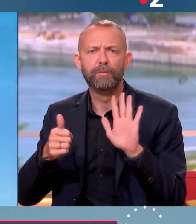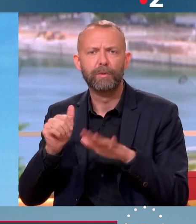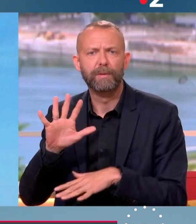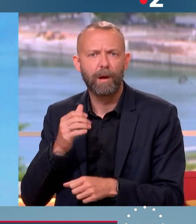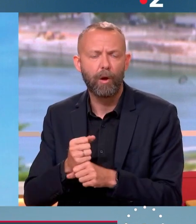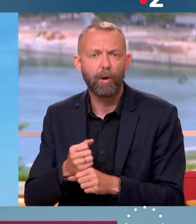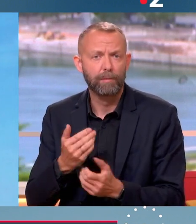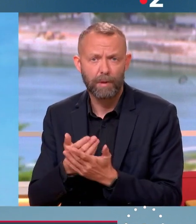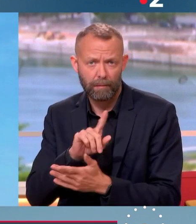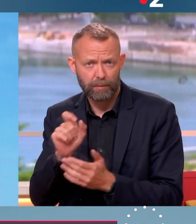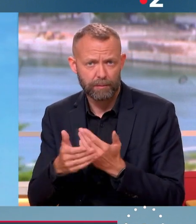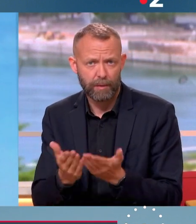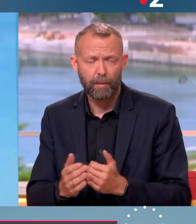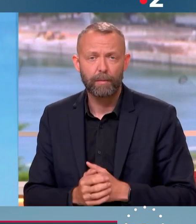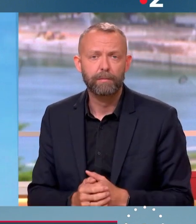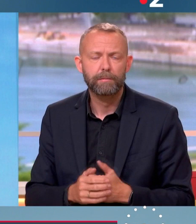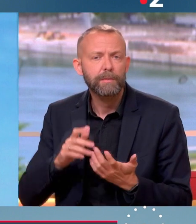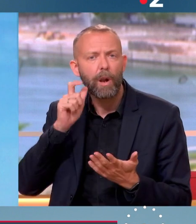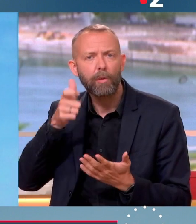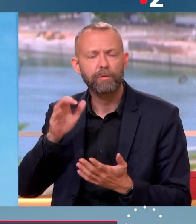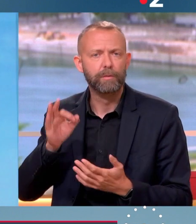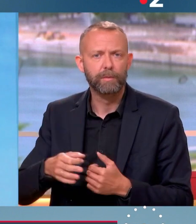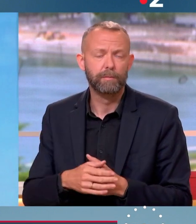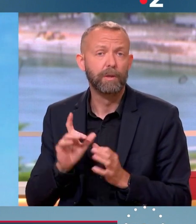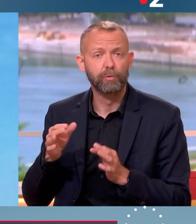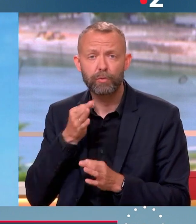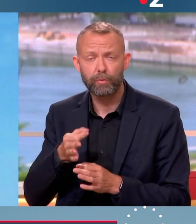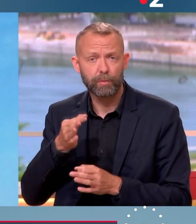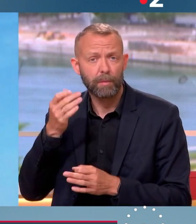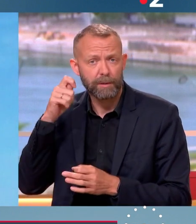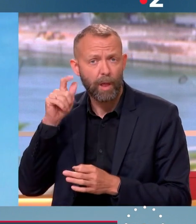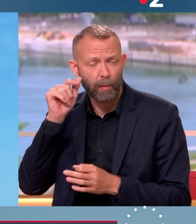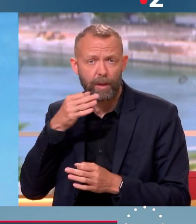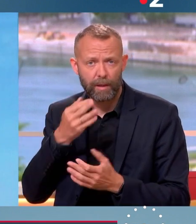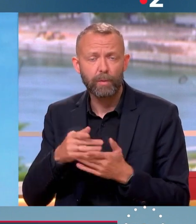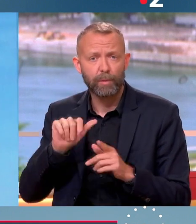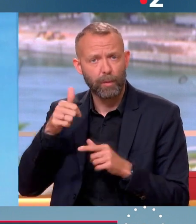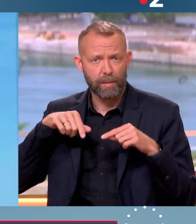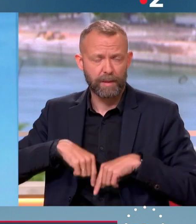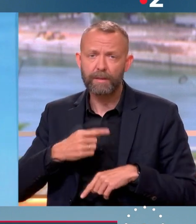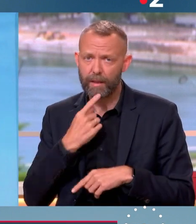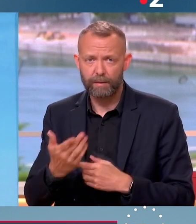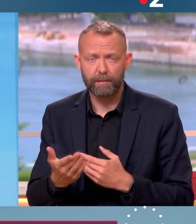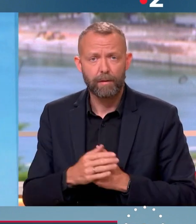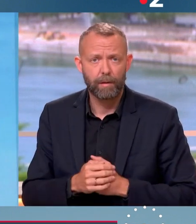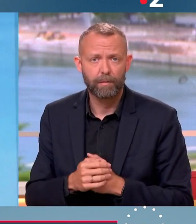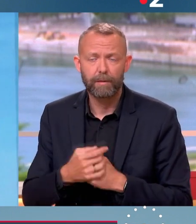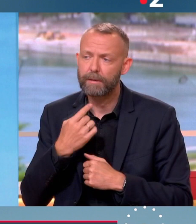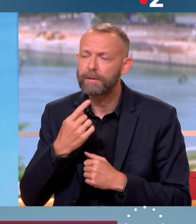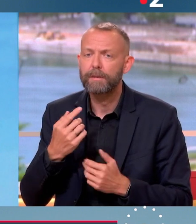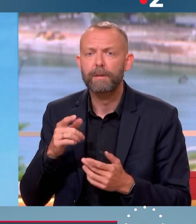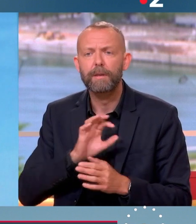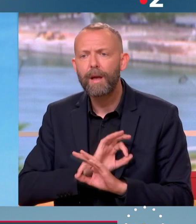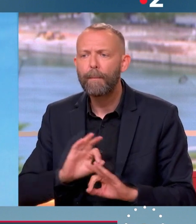'est une question simple, en fait. Ça va de soi, et c'est même ce qu'a dit et le Président de la République, et la Première Ministre, qui ont considéré qu'il n avait pas de